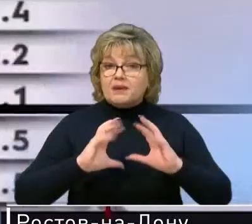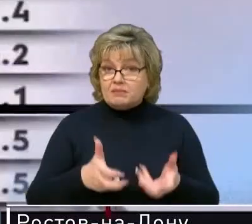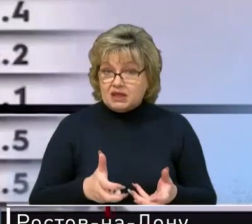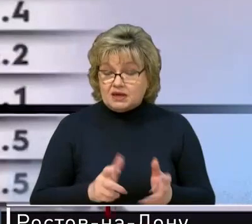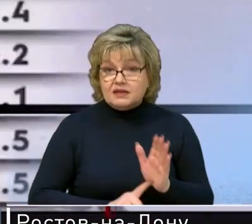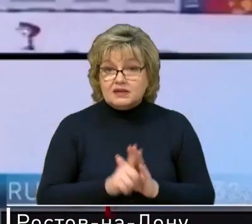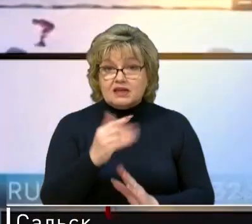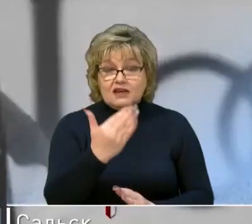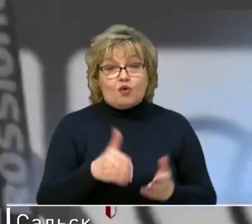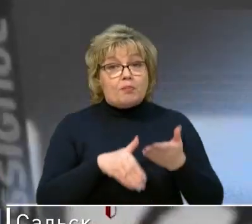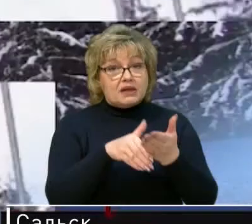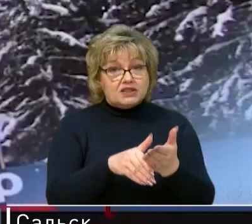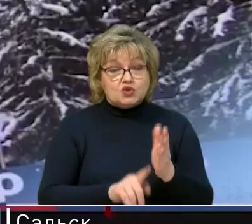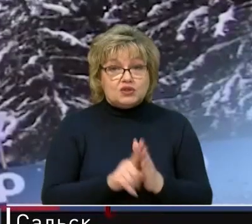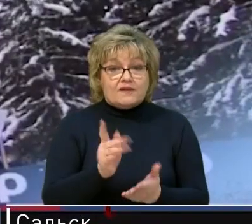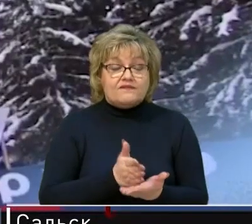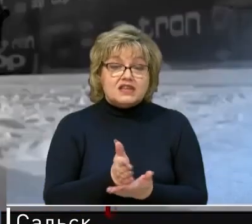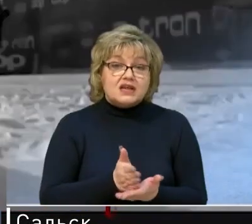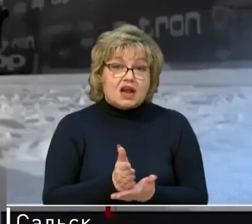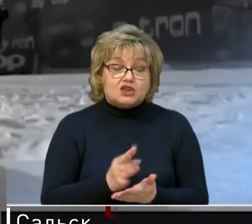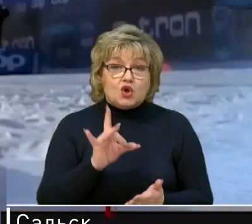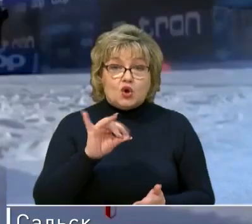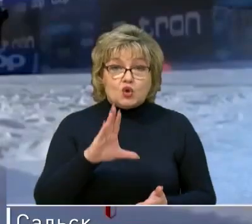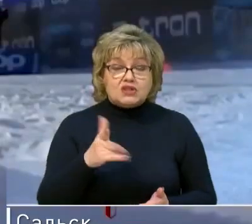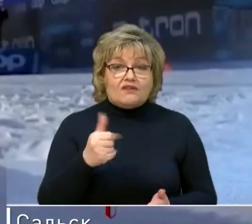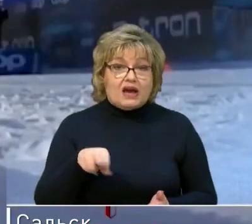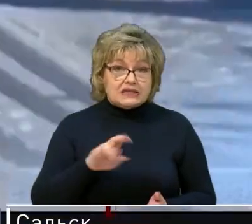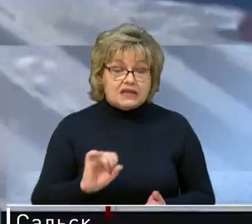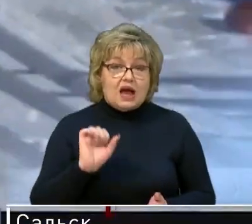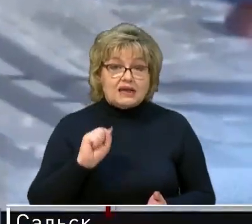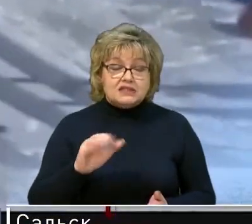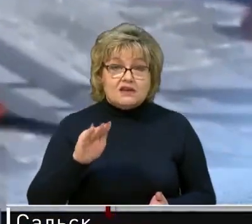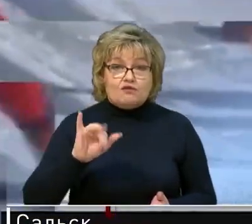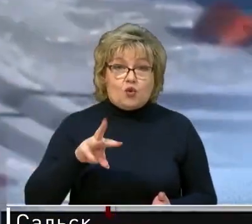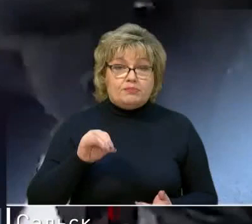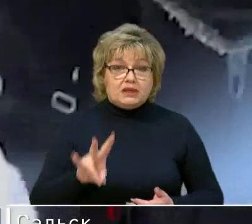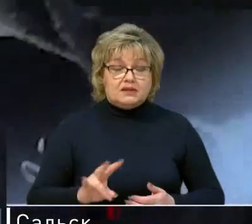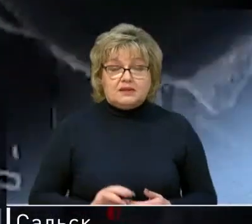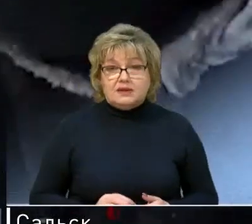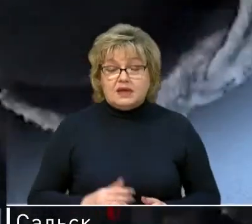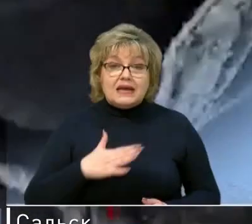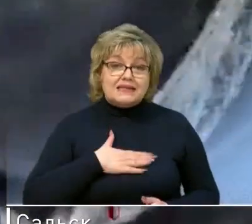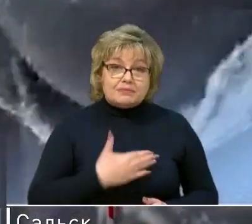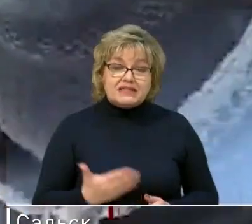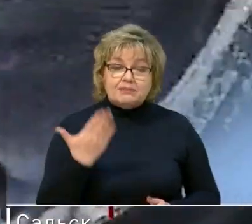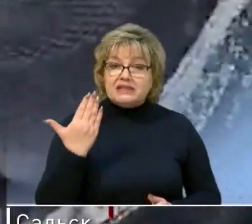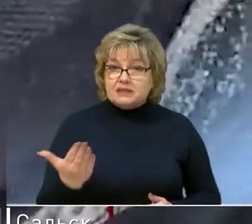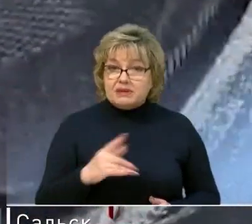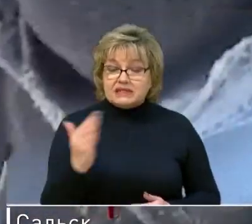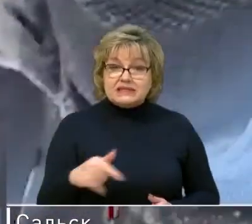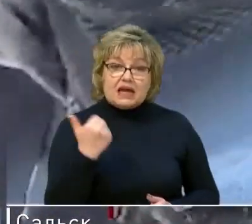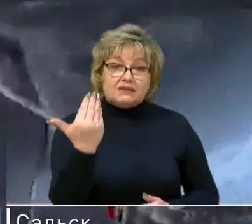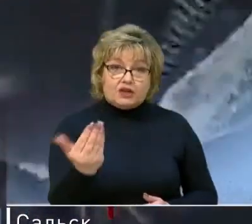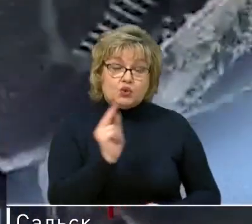флешмобу в его поддержку дал ветеран Росгвардии, герой России Алексей Фомин. Спасибо тебе за твою